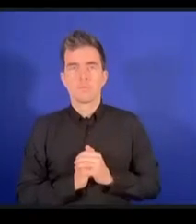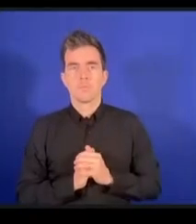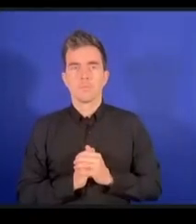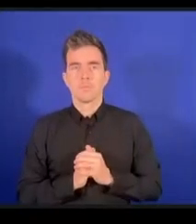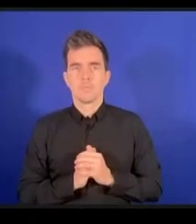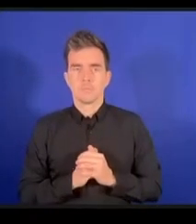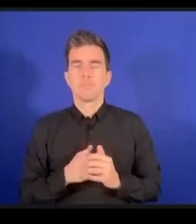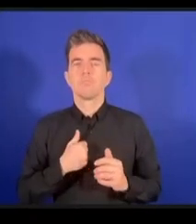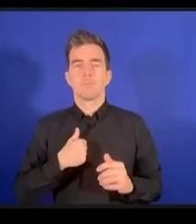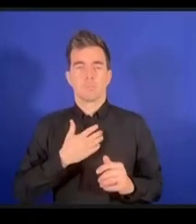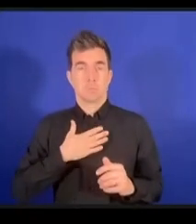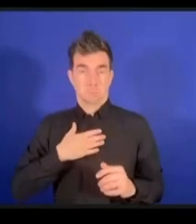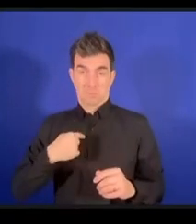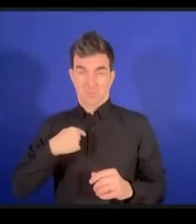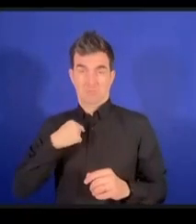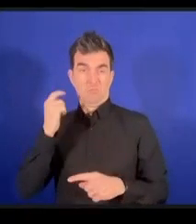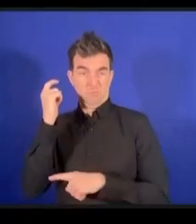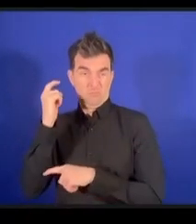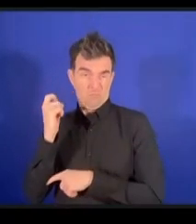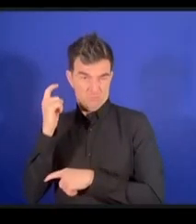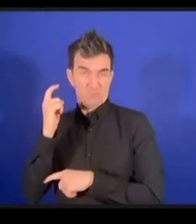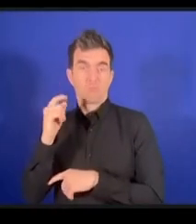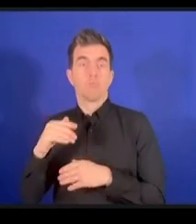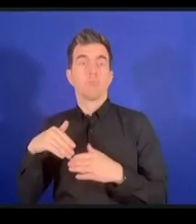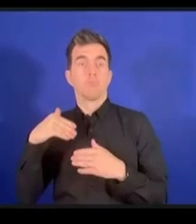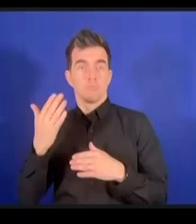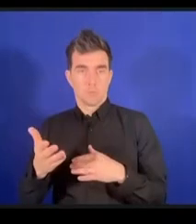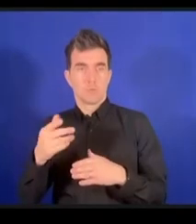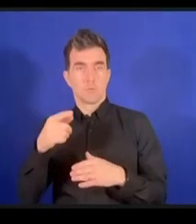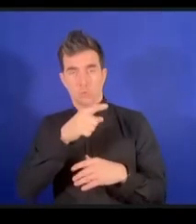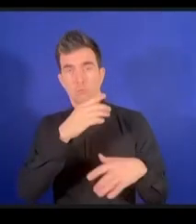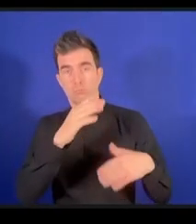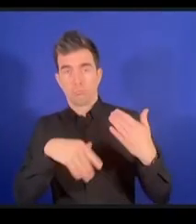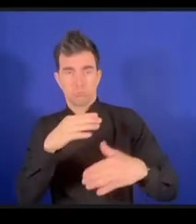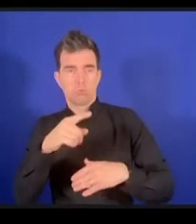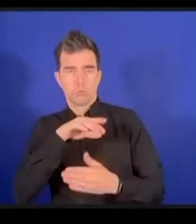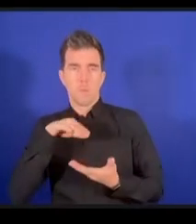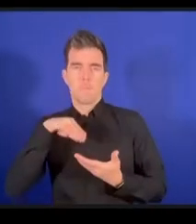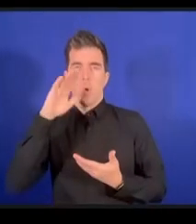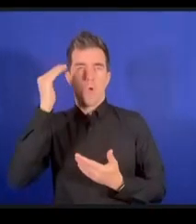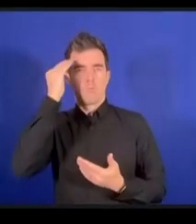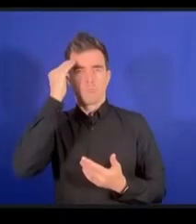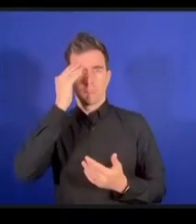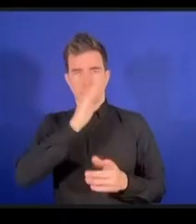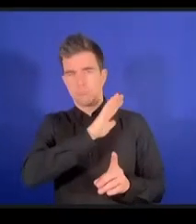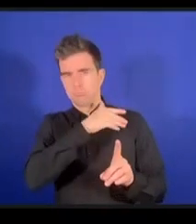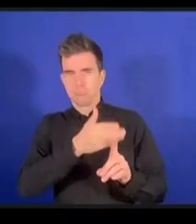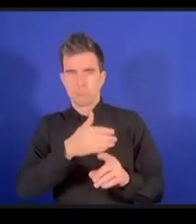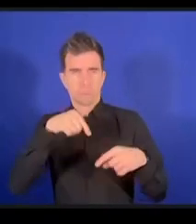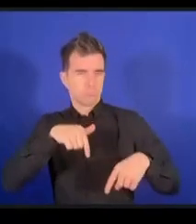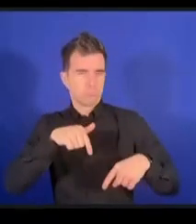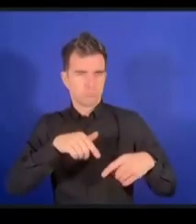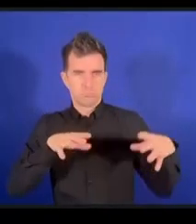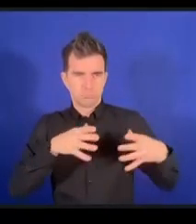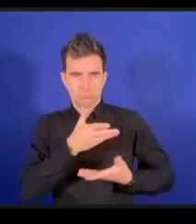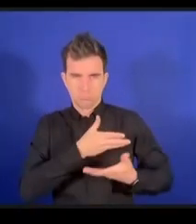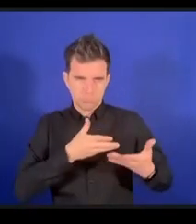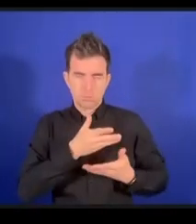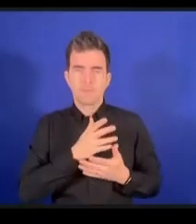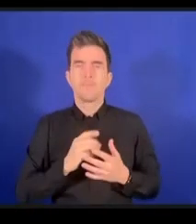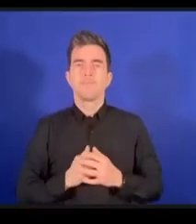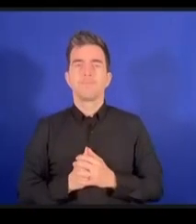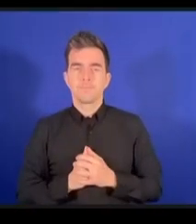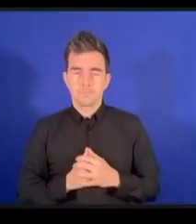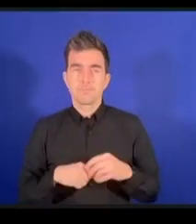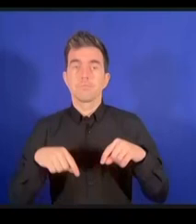bien je vais commencer parce que j'ai une longue expérience de la coalition dynamique dans ce cadre-là je dirais qu'il est un peu difficile de donner